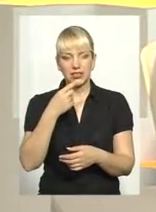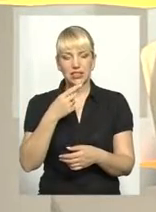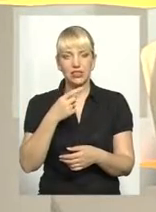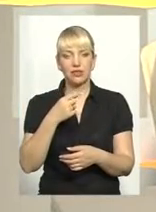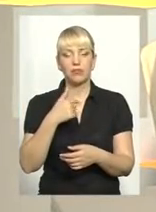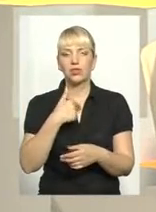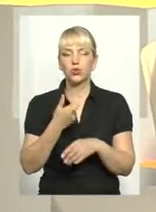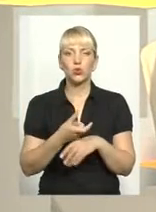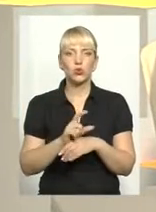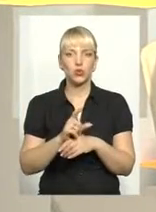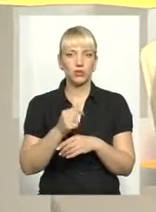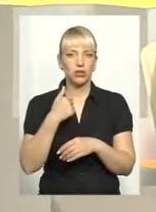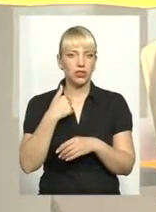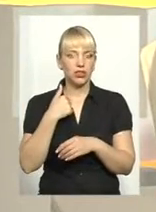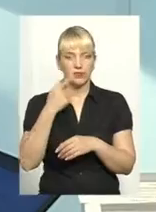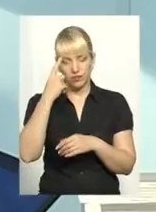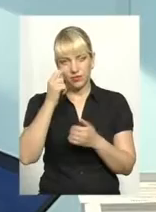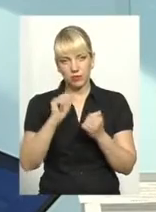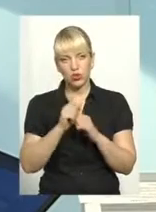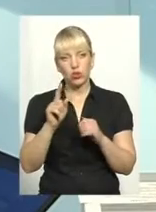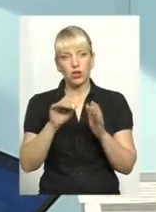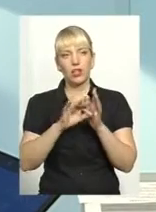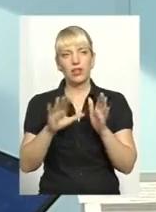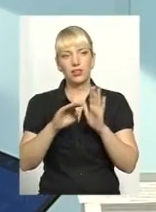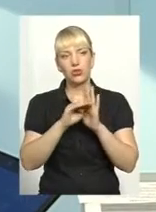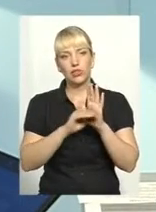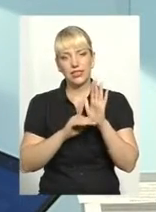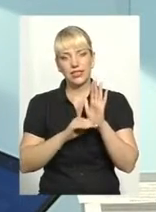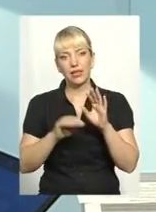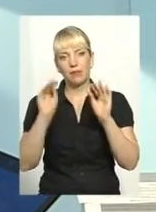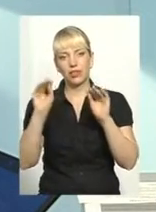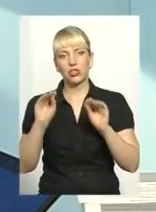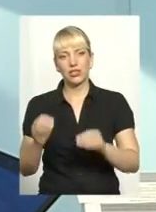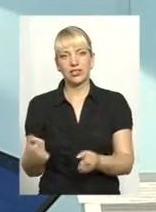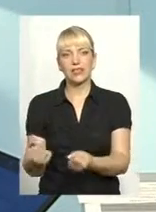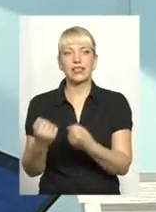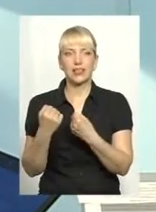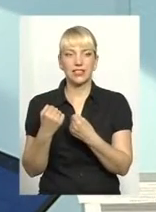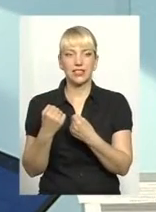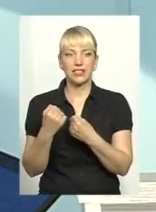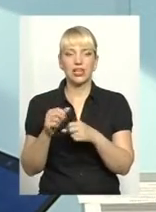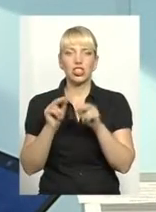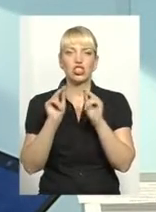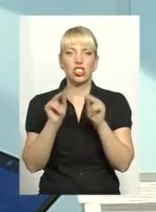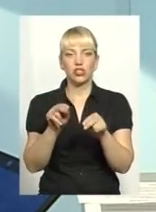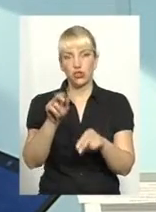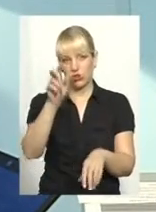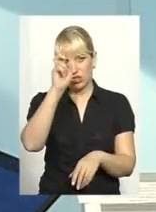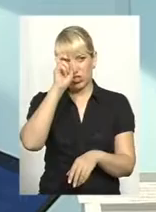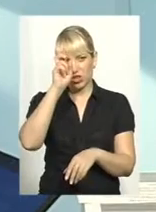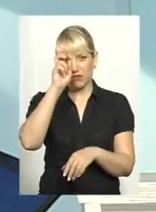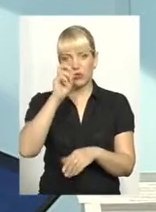так в слух воно врізало, що електронна система декларування захистить чесного державного